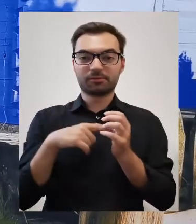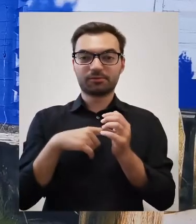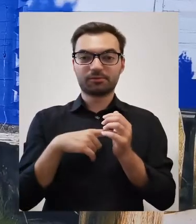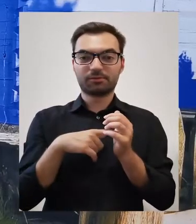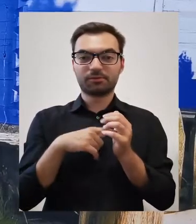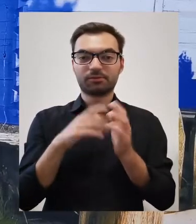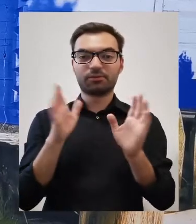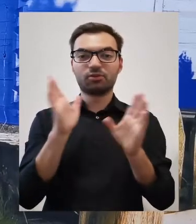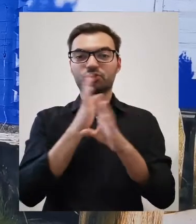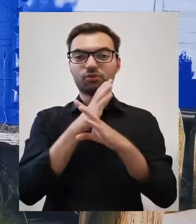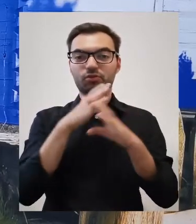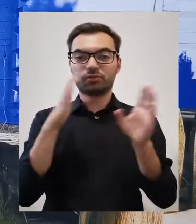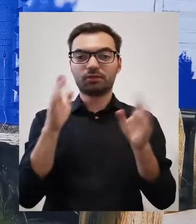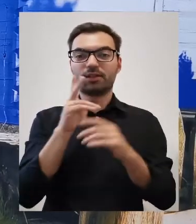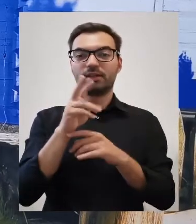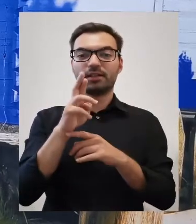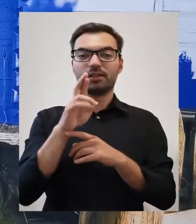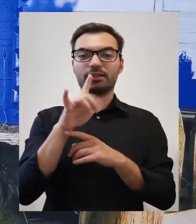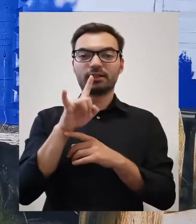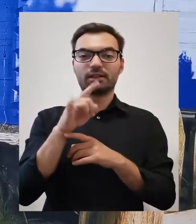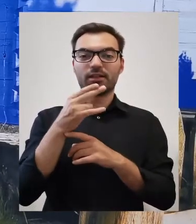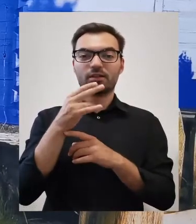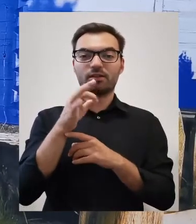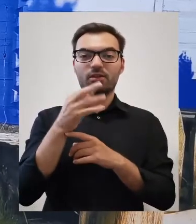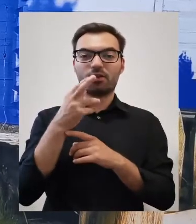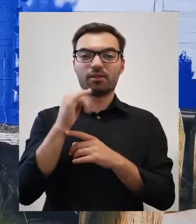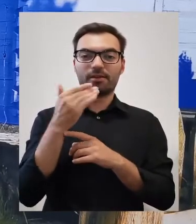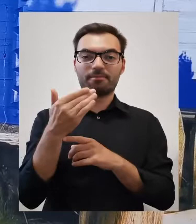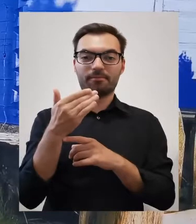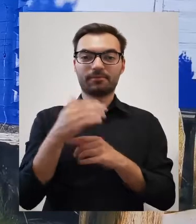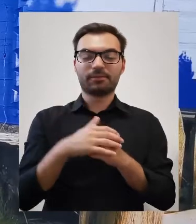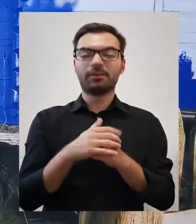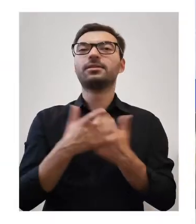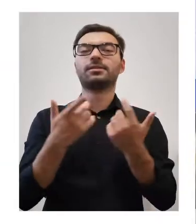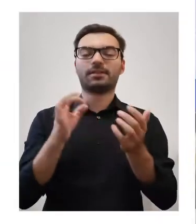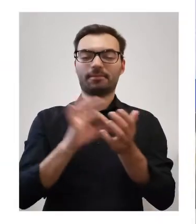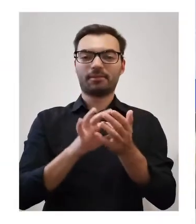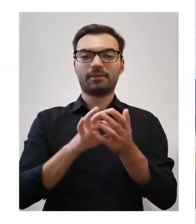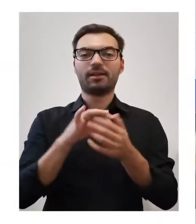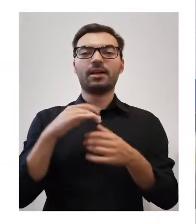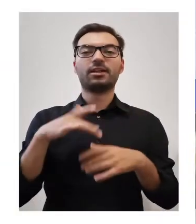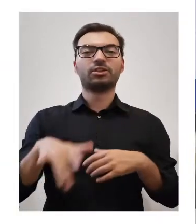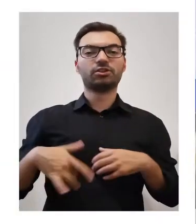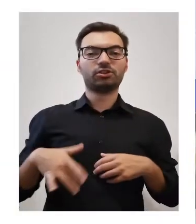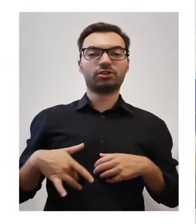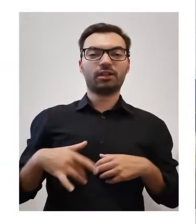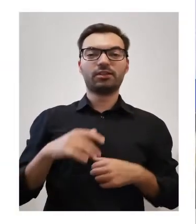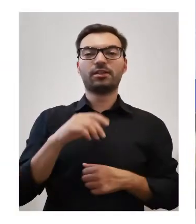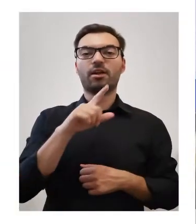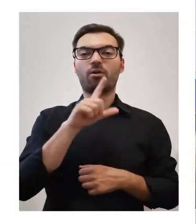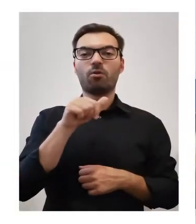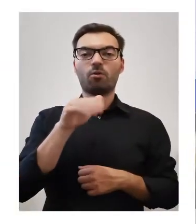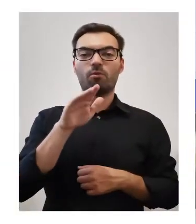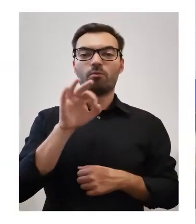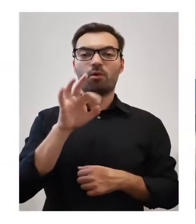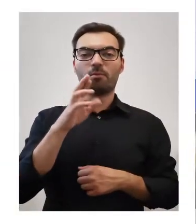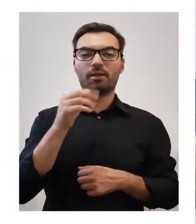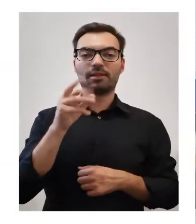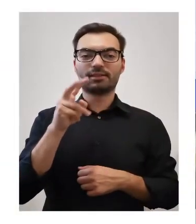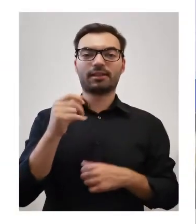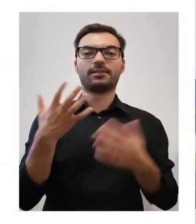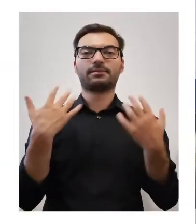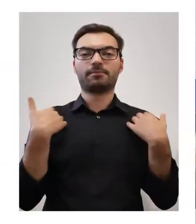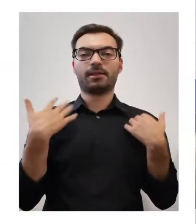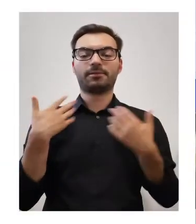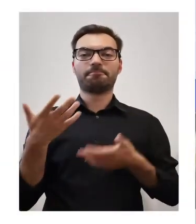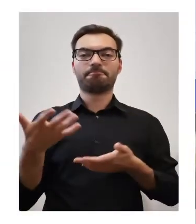usłyszeć szelest krynoliny. To z pewnością księżna Izabela Lubomirska